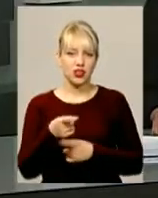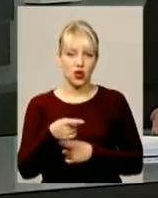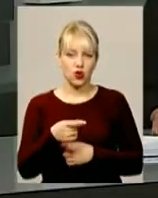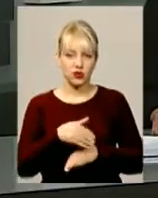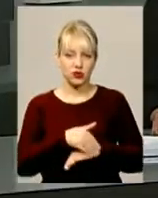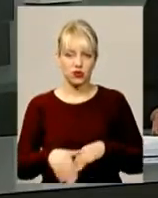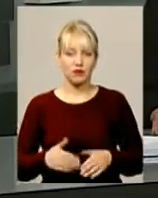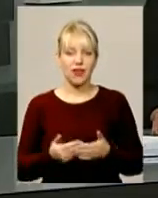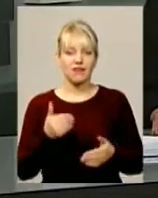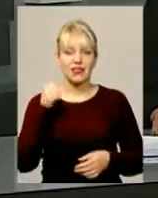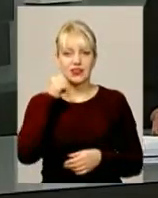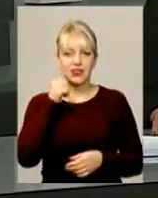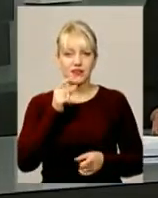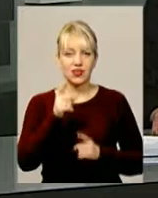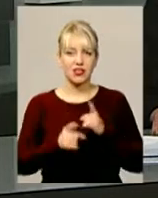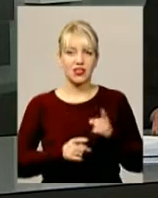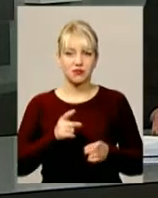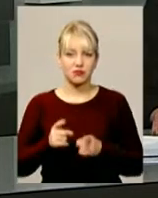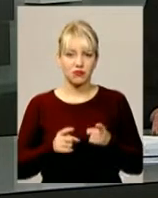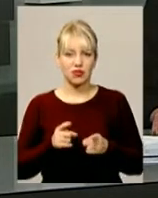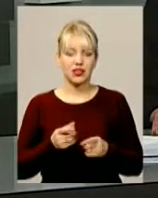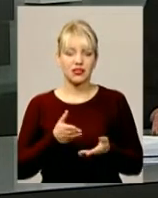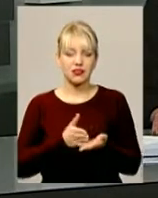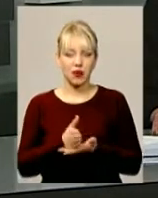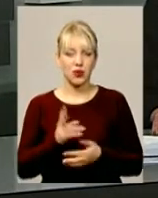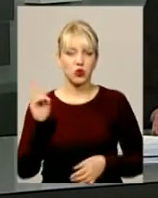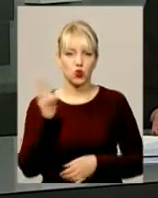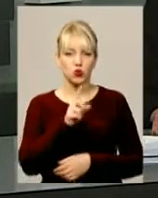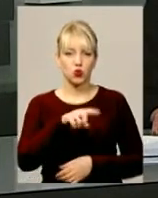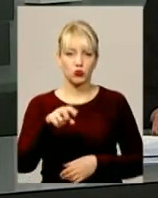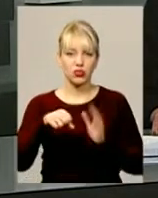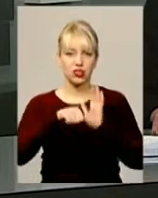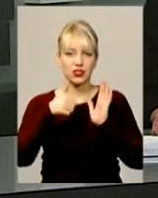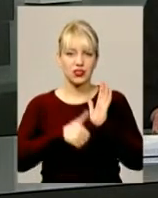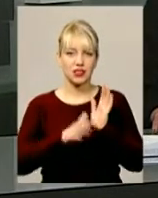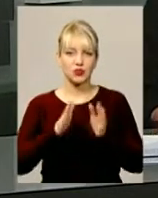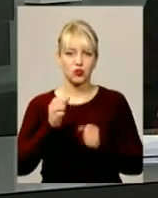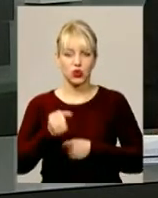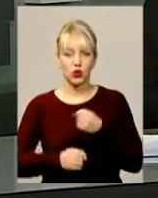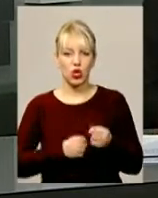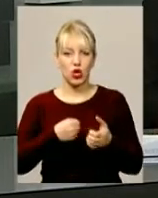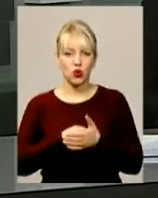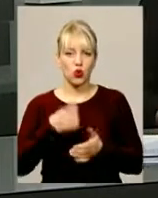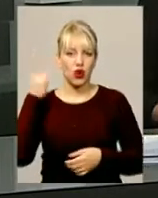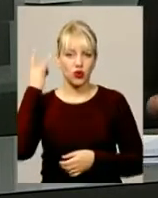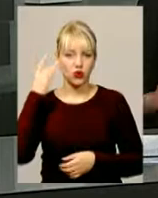А відзавтра змінить напрямок і тролейбус номер 16. Він курсуватиме до Катіону через Львівське шосе.